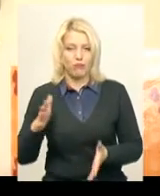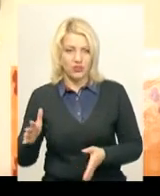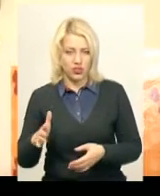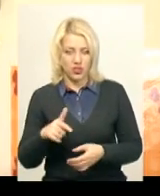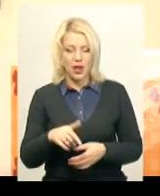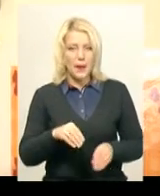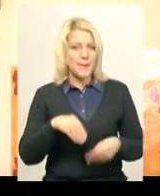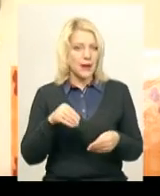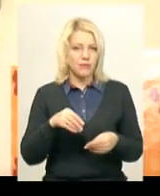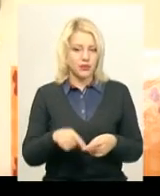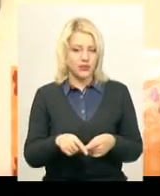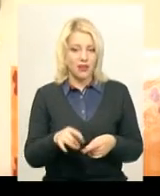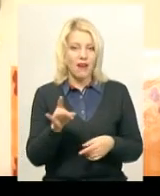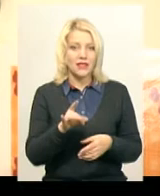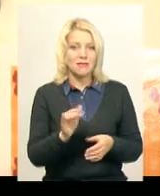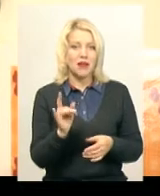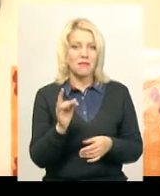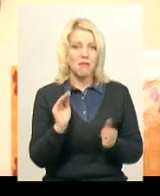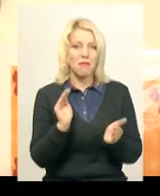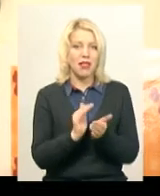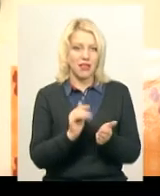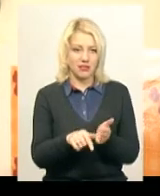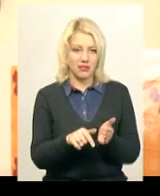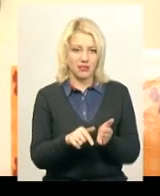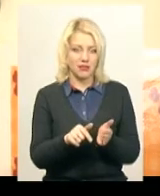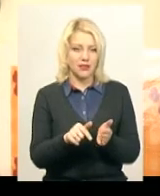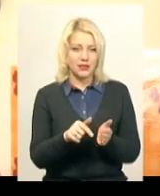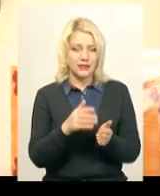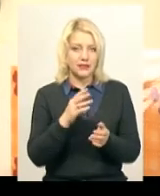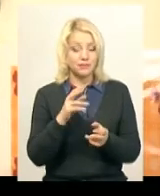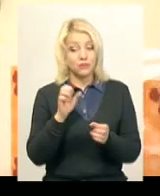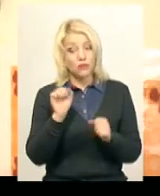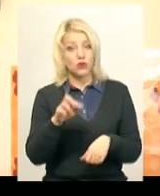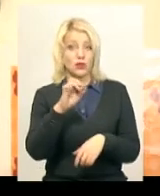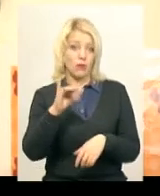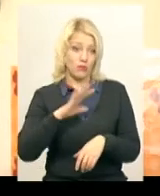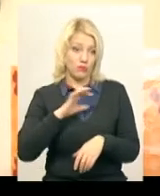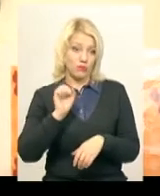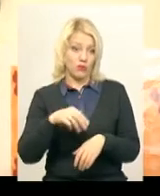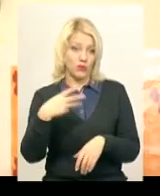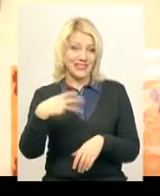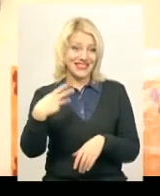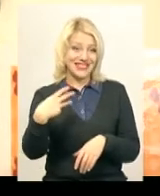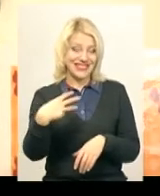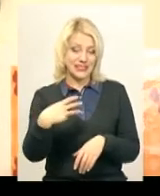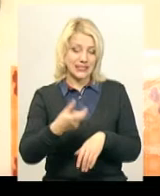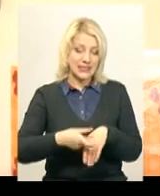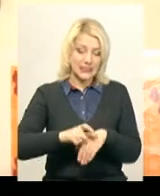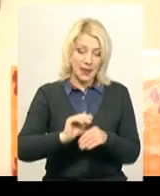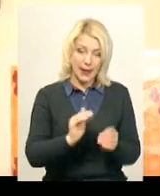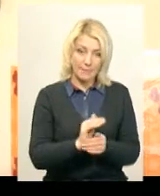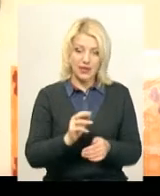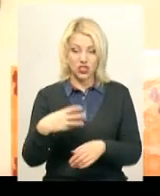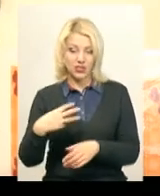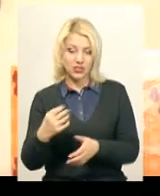памперси, а тут самі менші памперси, їх 94, то, на мою думку, можна було б 30 самих менших, 30 чуть